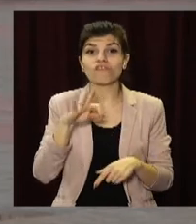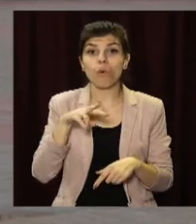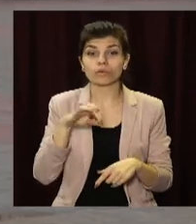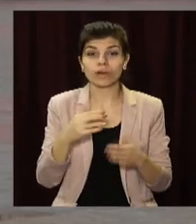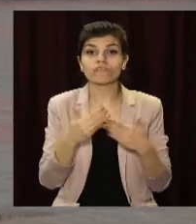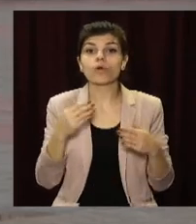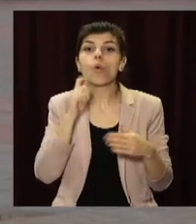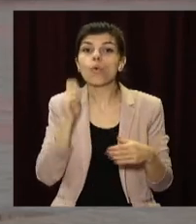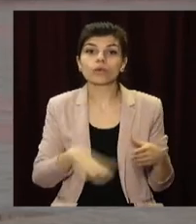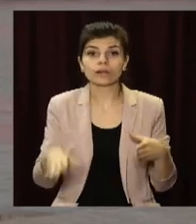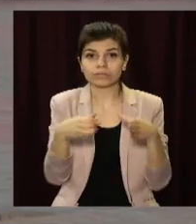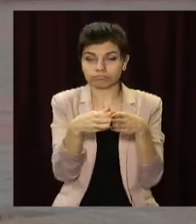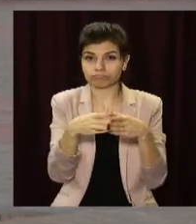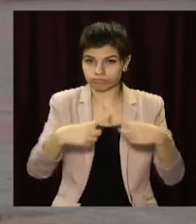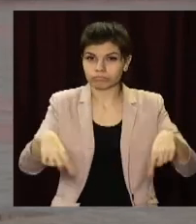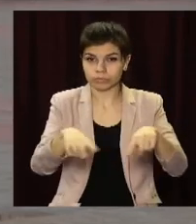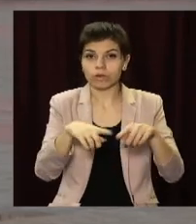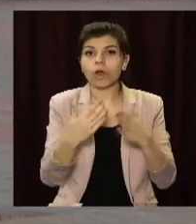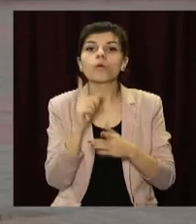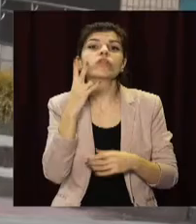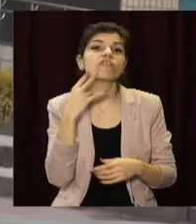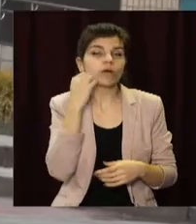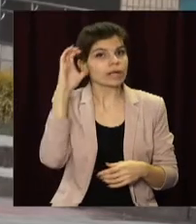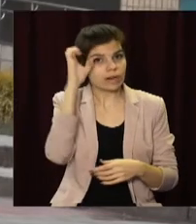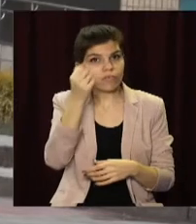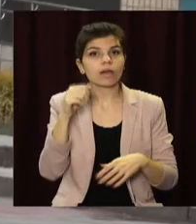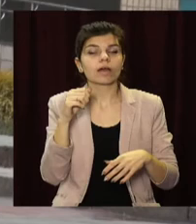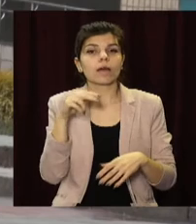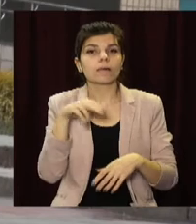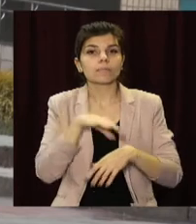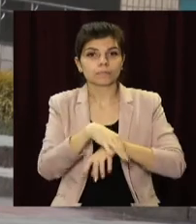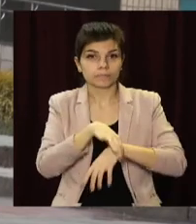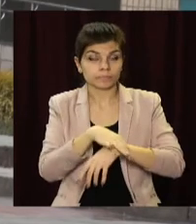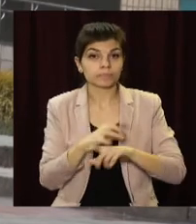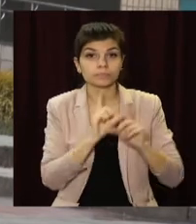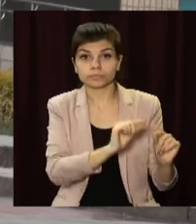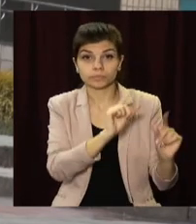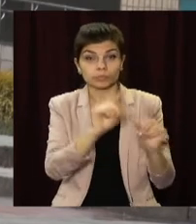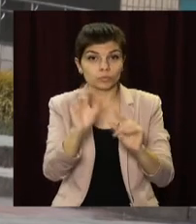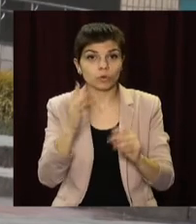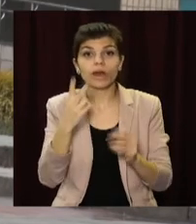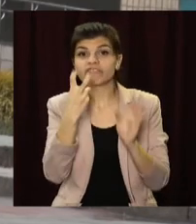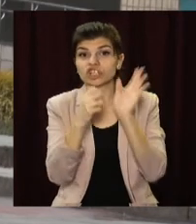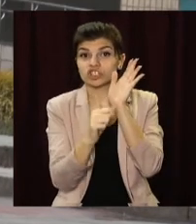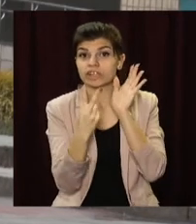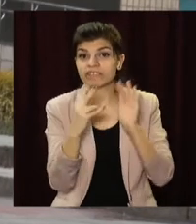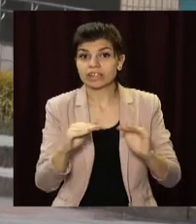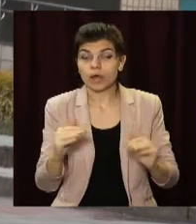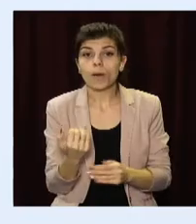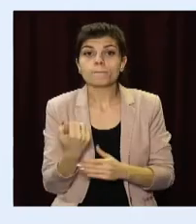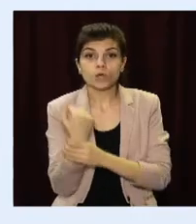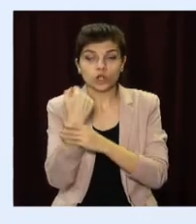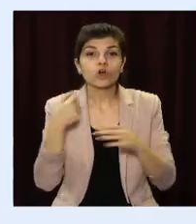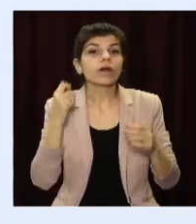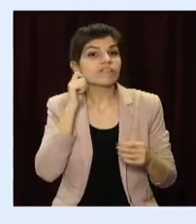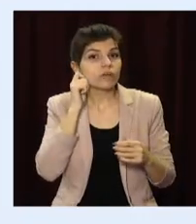Далі їхній маршрут – Новомосковськ, Кривий Ріг та Павлоград. Загалом підтримку одержать 262 дитини віком до 18 років.